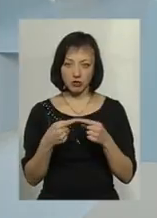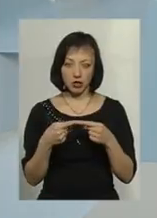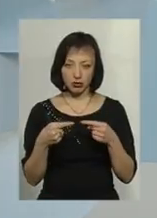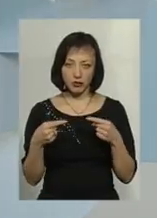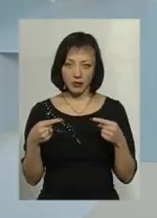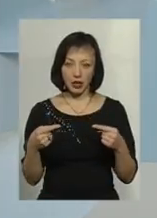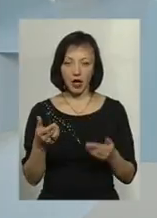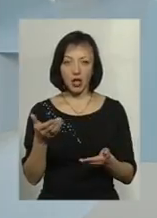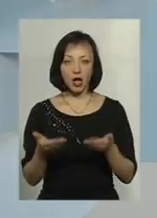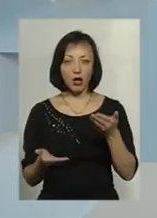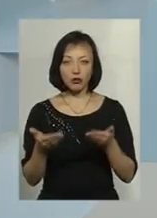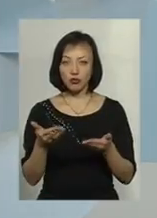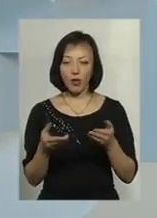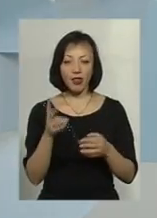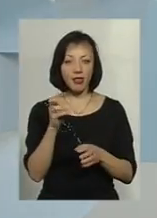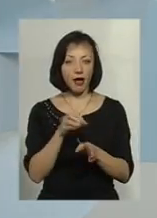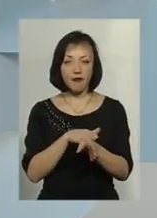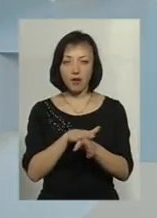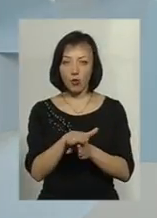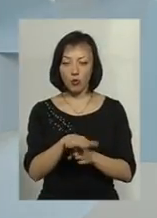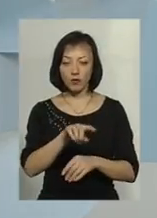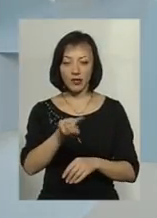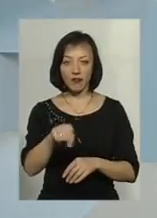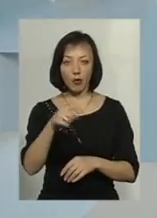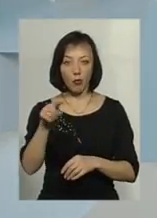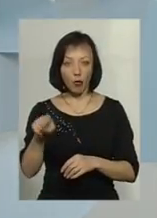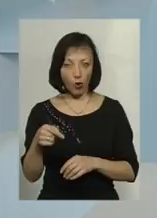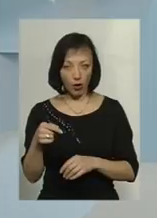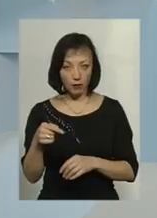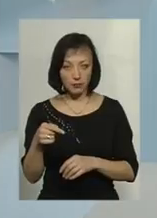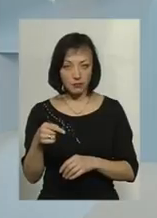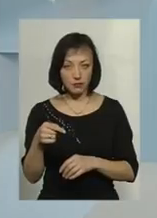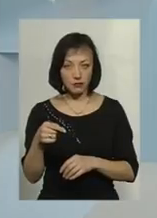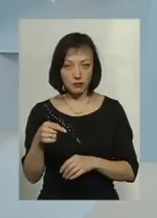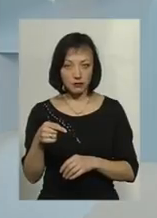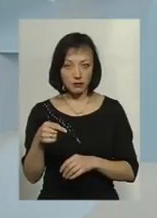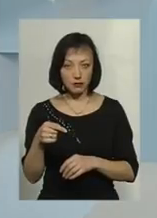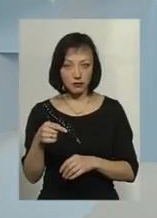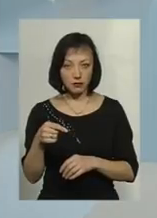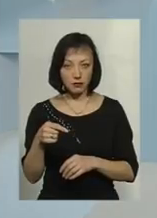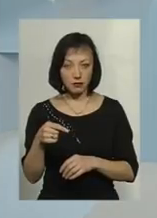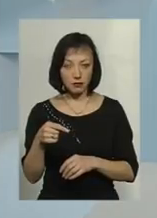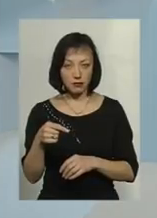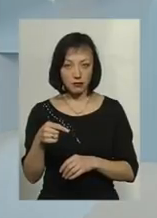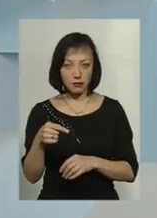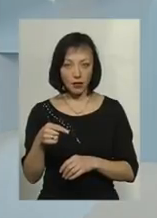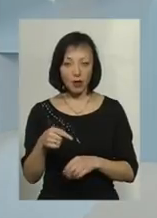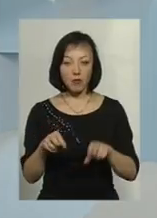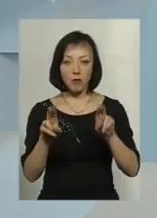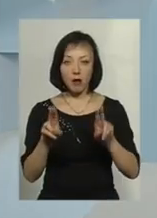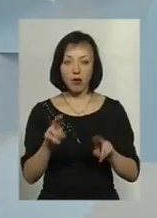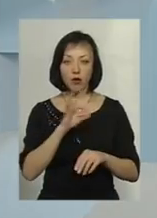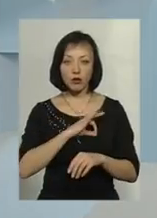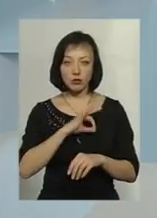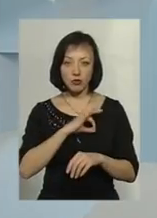І якщо не дотримуватися певних вимог, по правильному його користуванню,